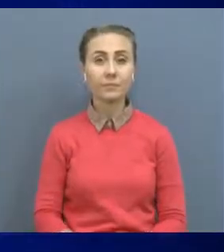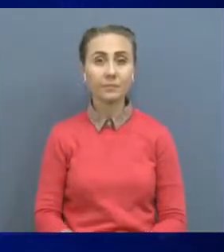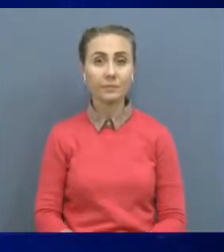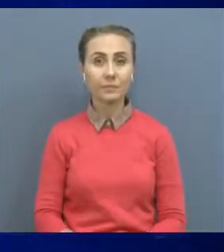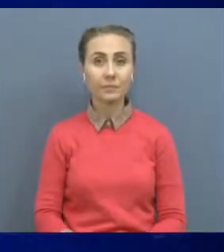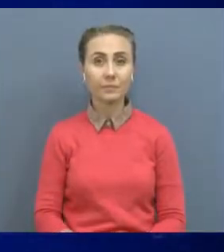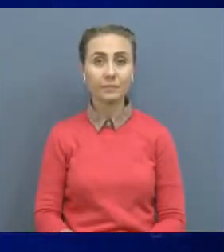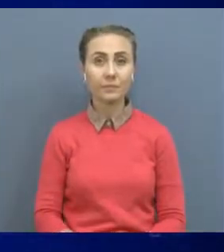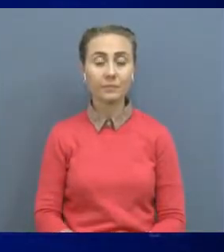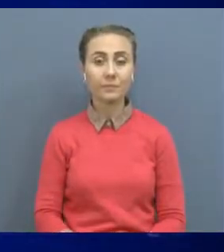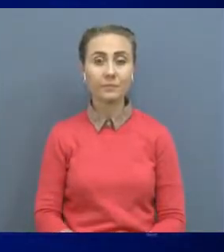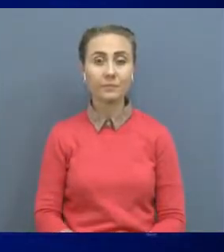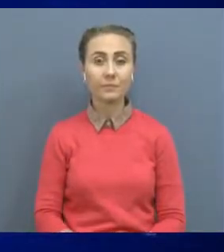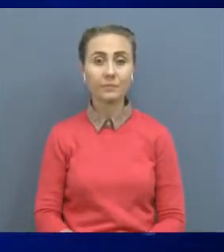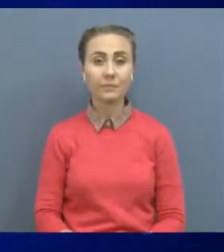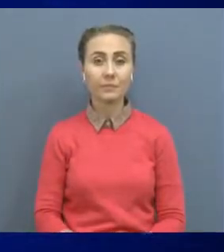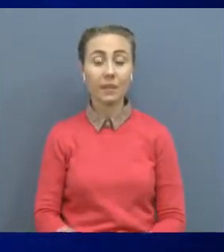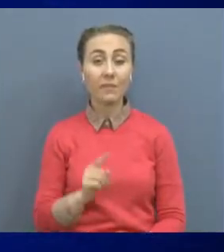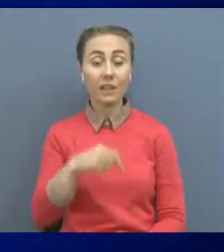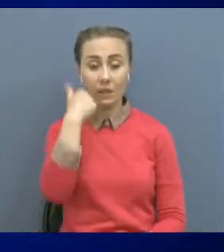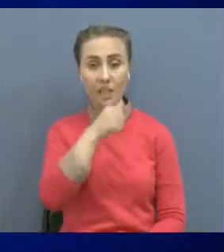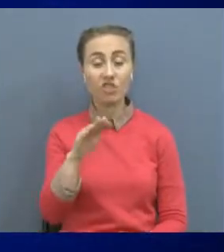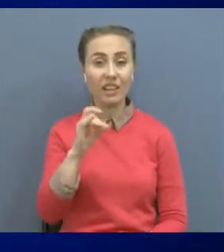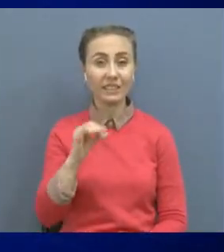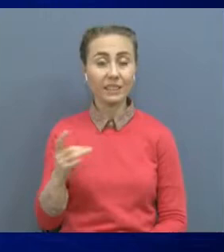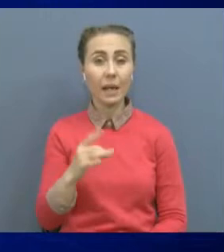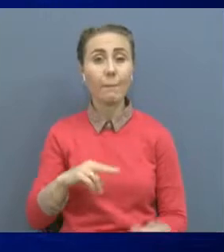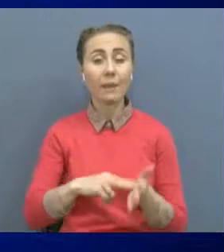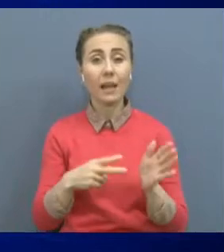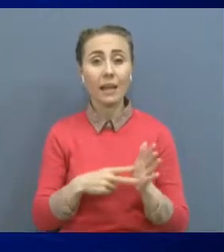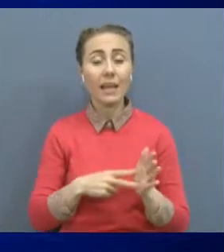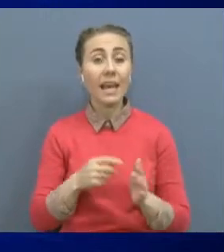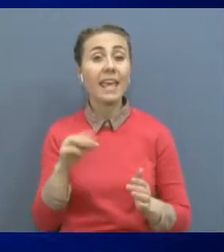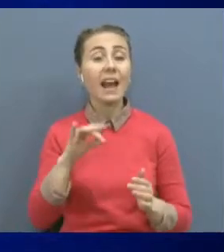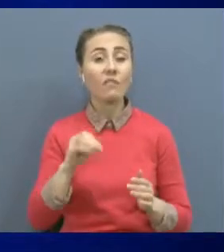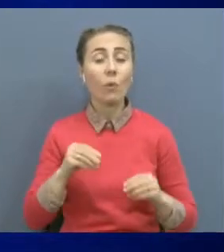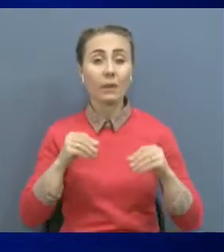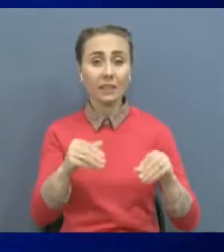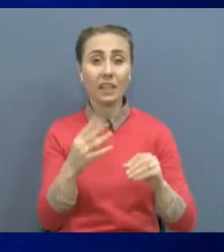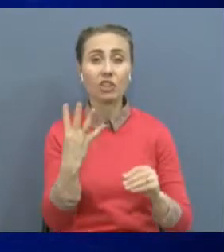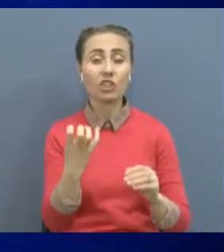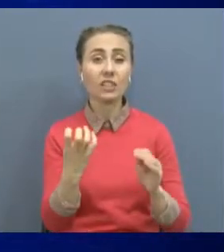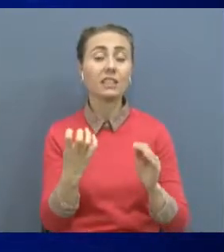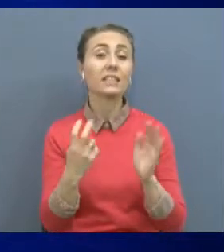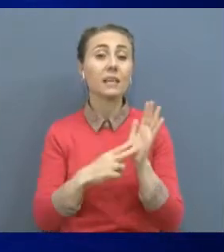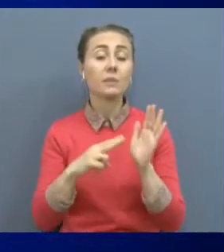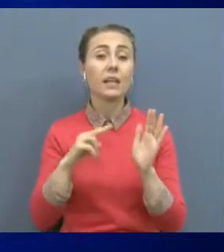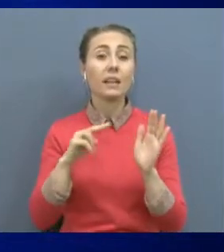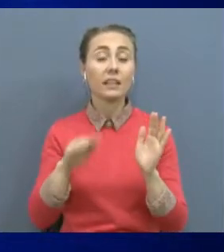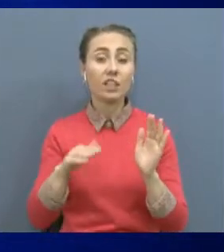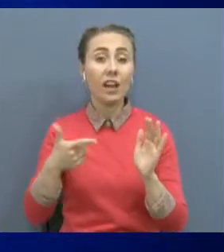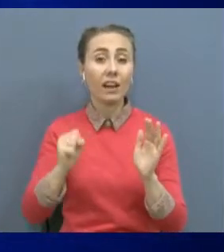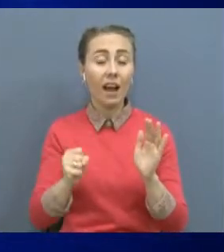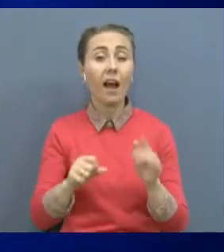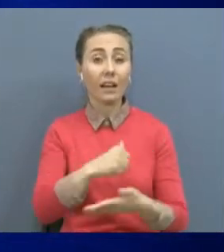Бұл жақ сауданында 470 гектар жерге дәнсіңірілмек. Ең көп олмақты дәнді және дәнді бұршақты дақылдар алады. Бидай арпа солы